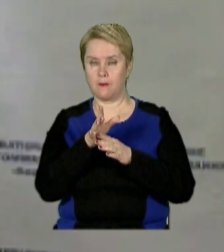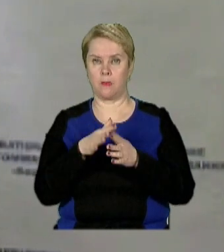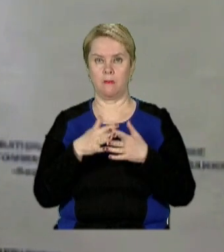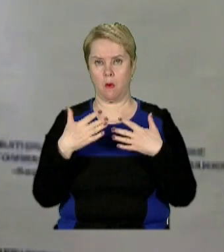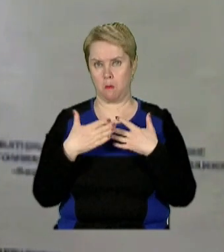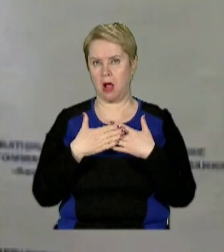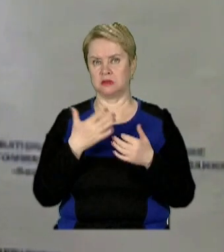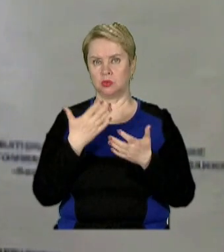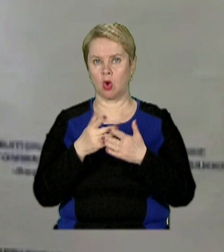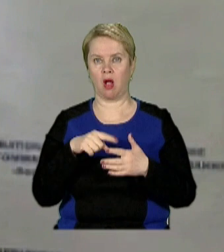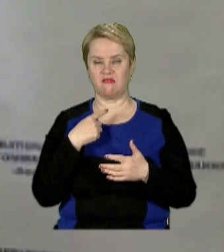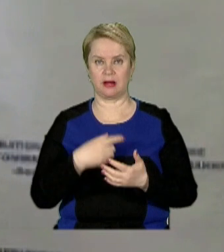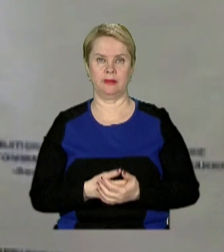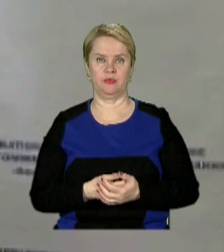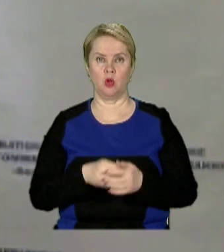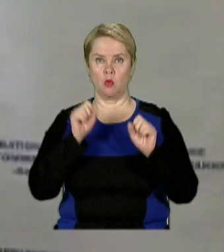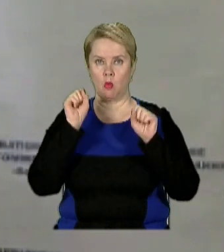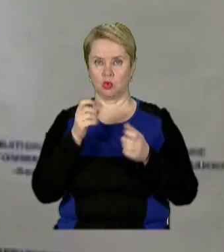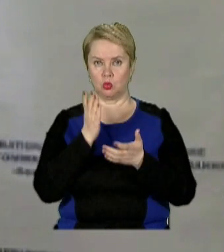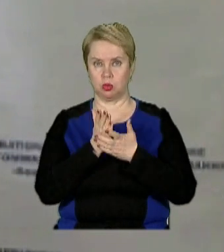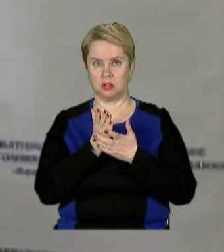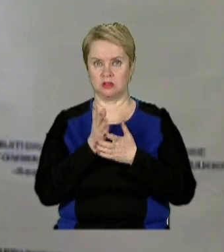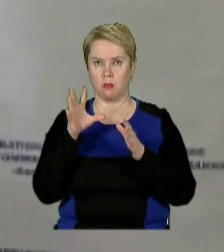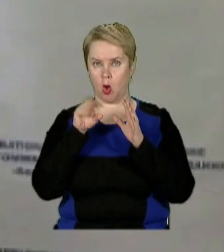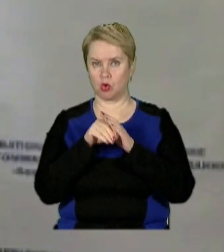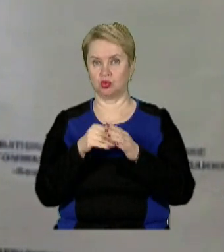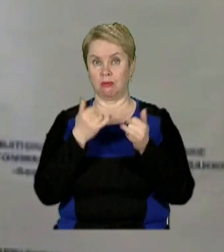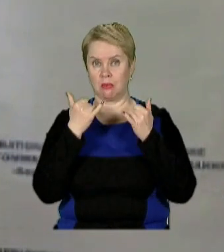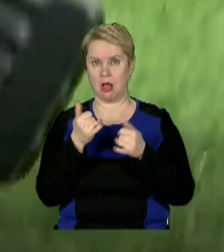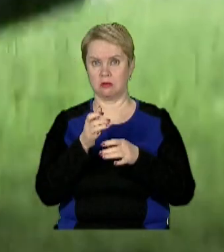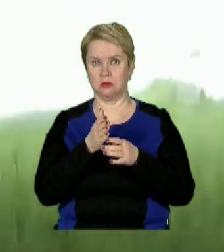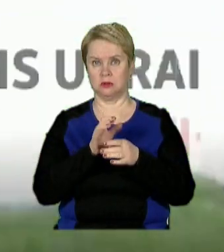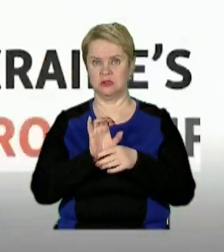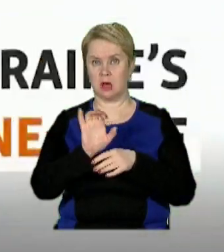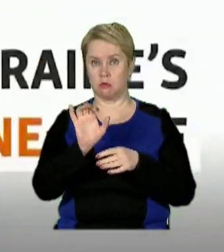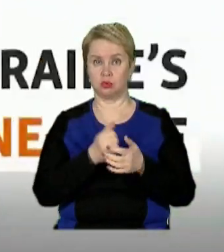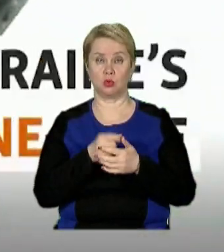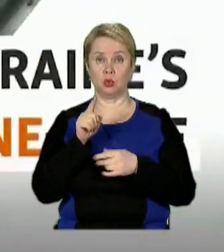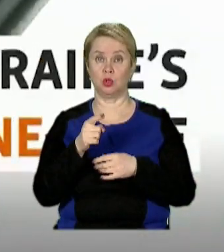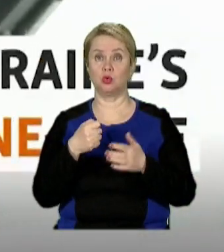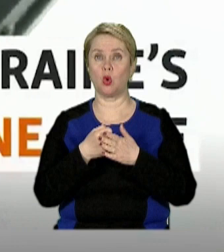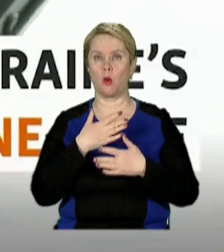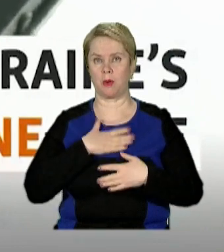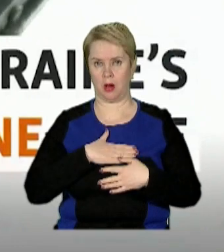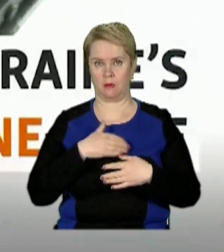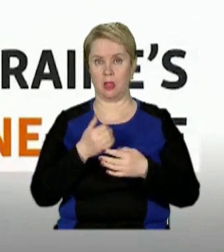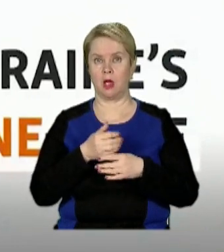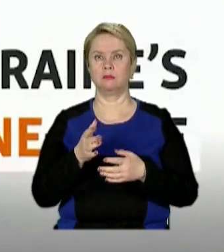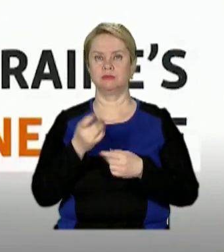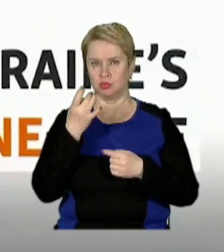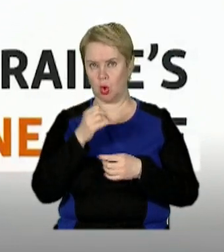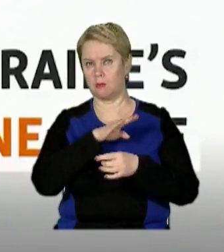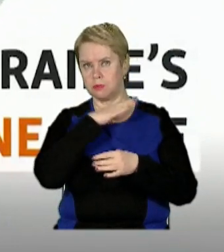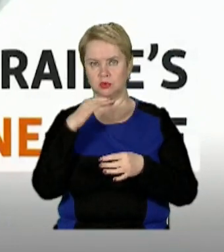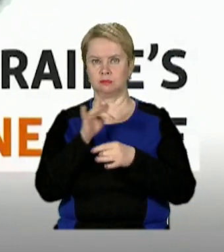максимуму, якщо говорити, можуть бути споряджені для запуску. І до приємних новин приземлятимемо ще